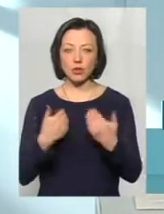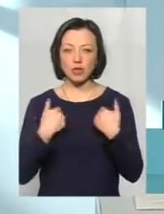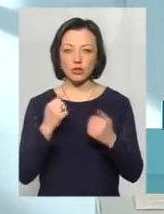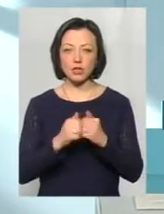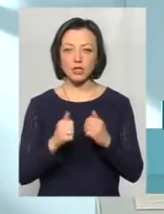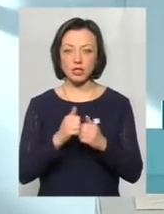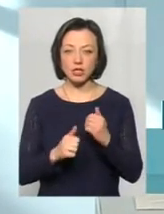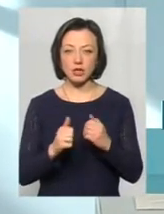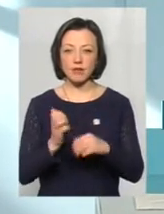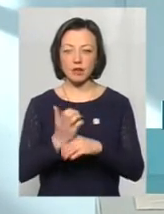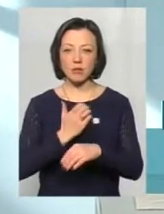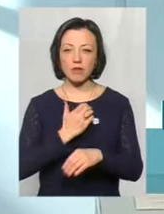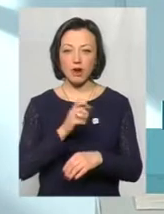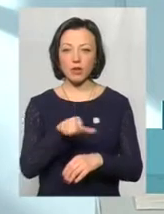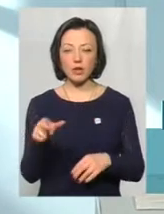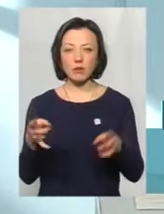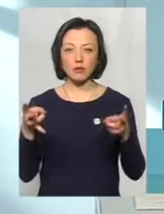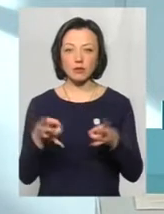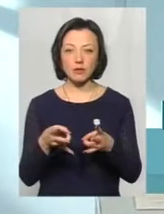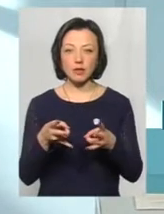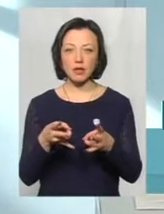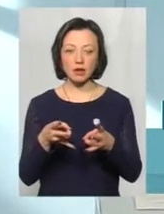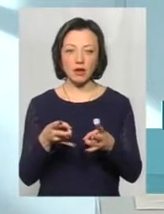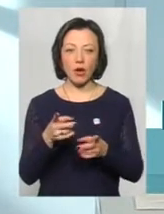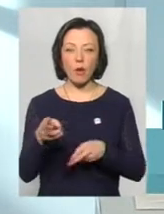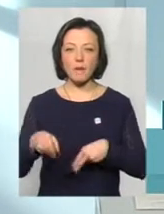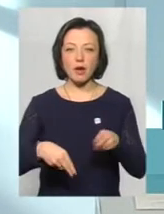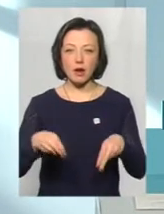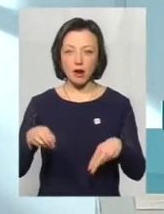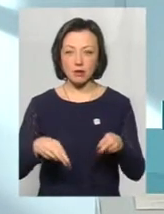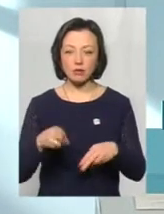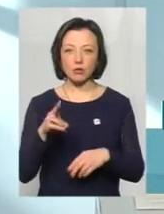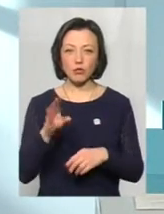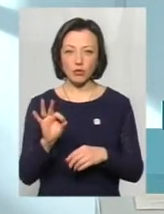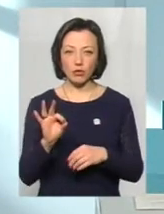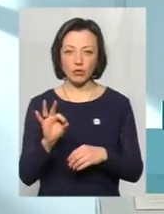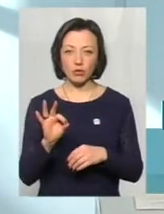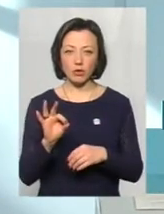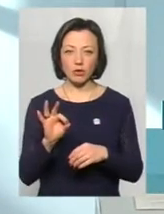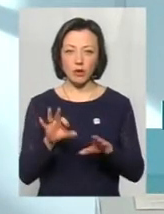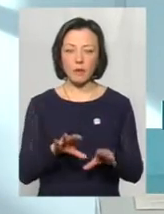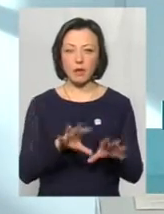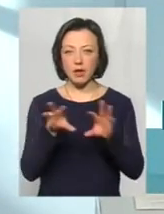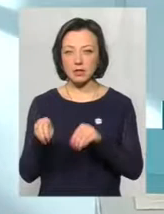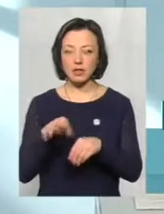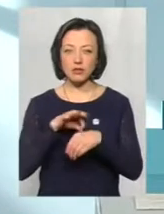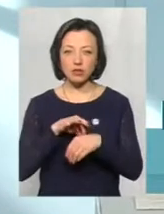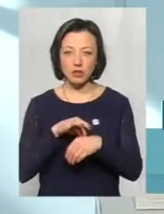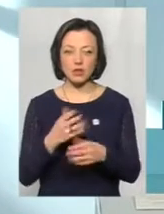відправляють пацієнтів, яким потрібна реконструктивні операції, пересадка шкіри.